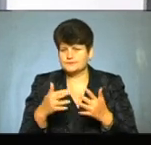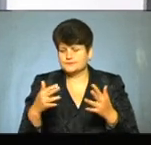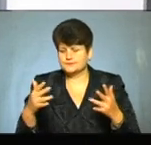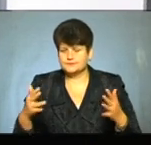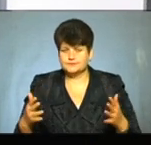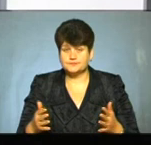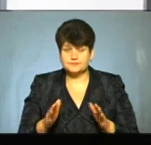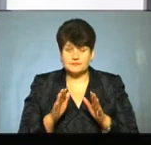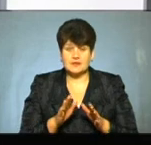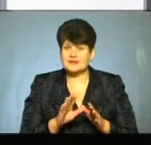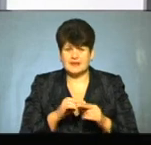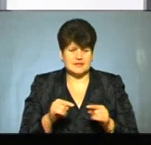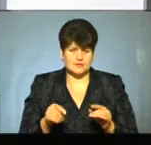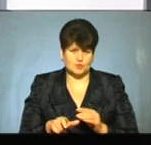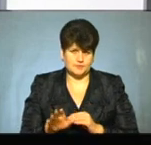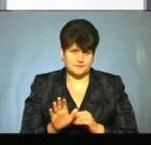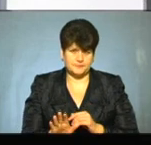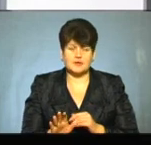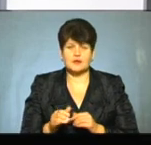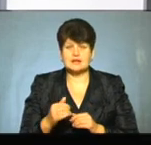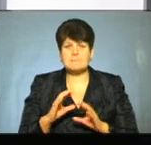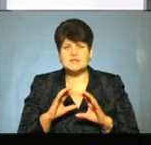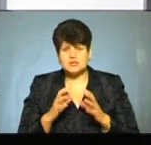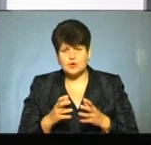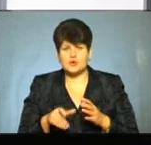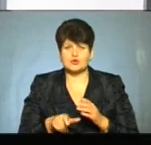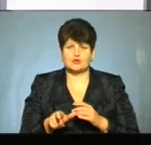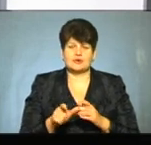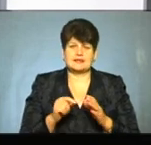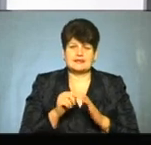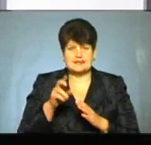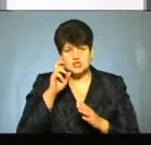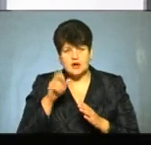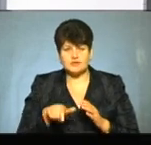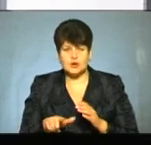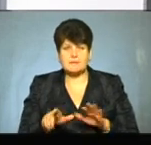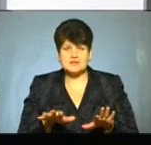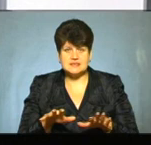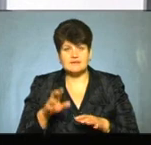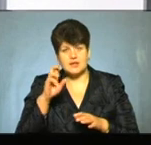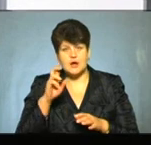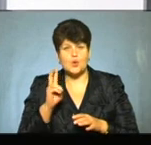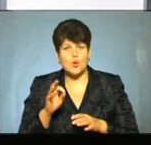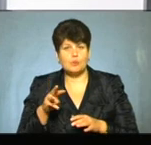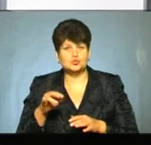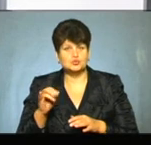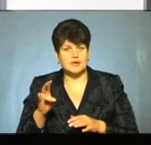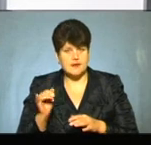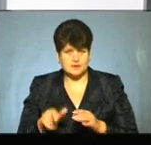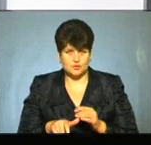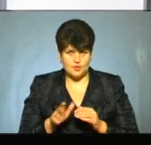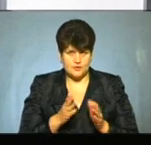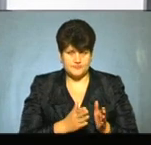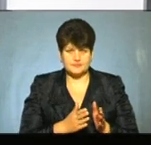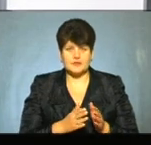далі, в дорожньому фонді на різні дороги. У нас є на міжнародні дороги, державні дороги, місцеві дороги і комунальні дороги. Якусь